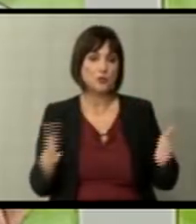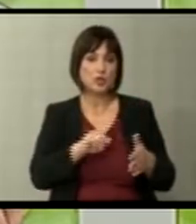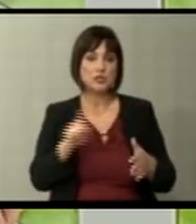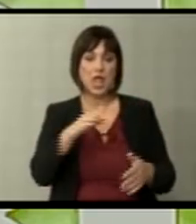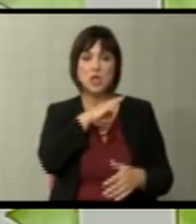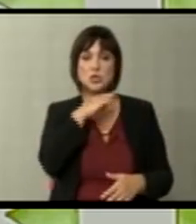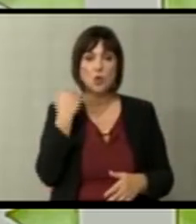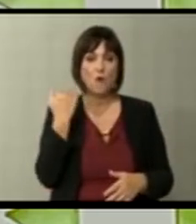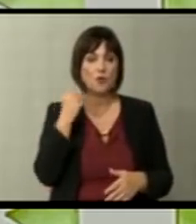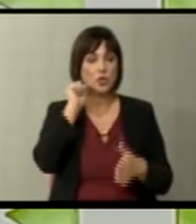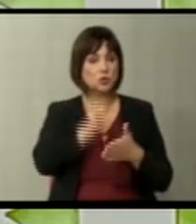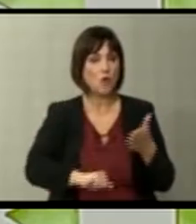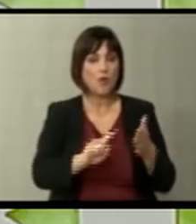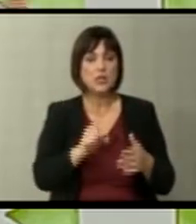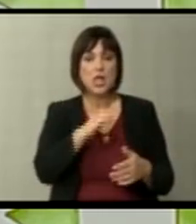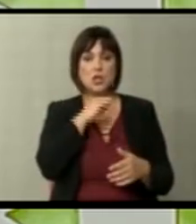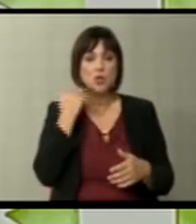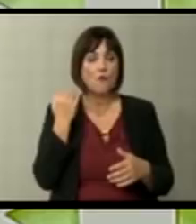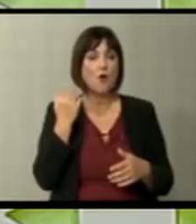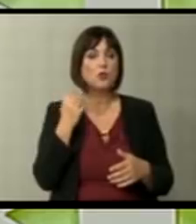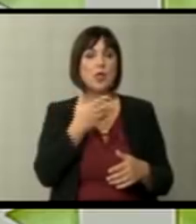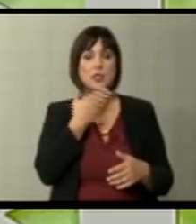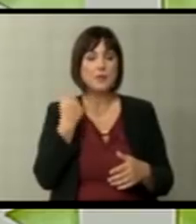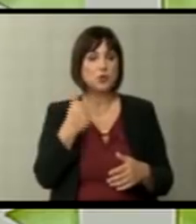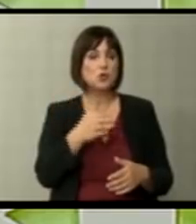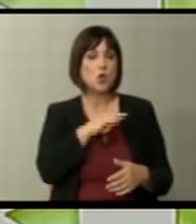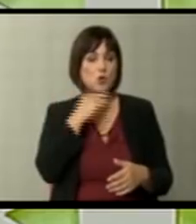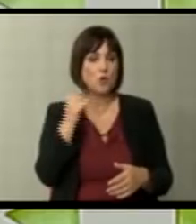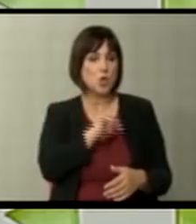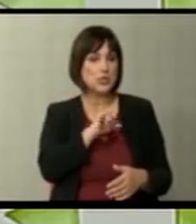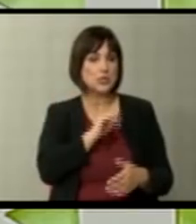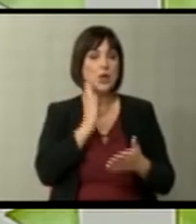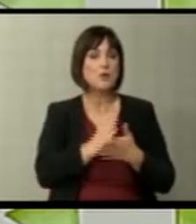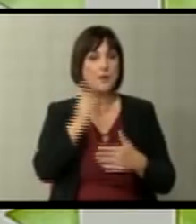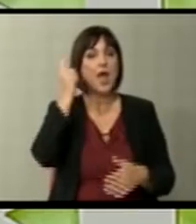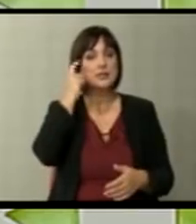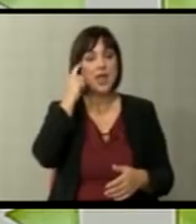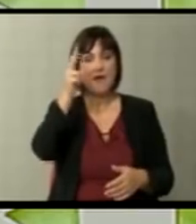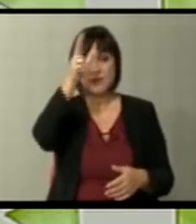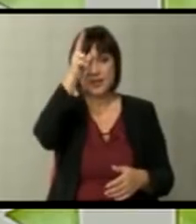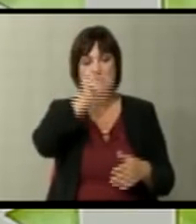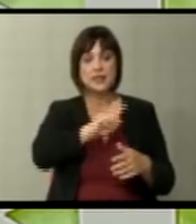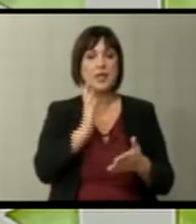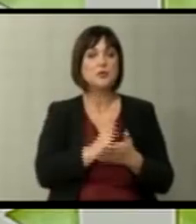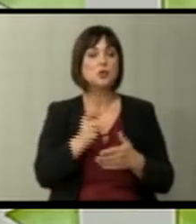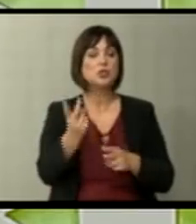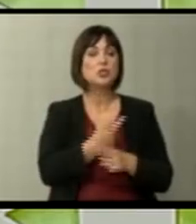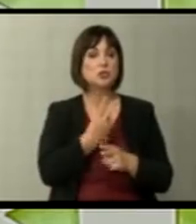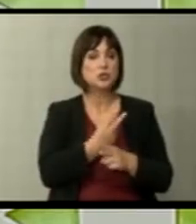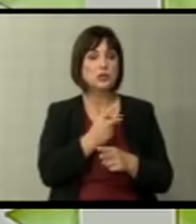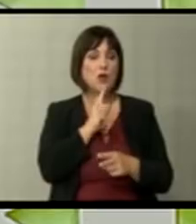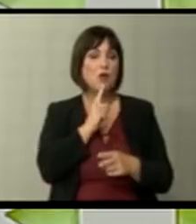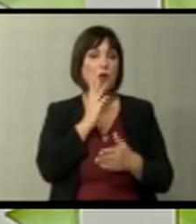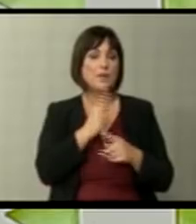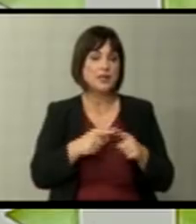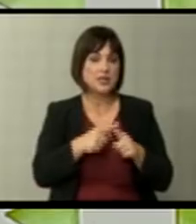е доволно ригидна, не е доволно строга, нема доволно интерес. Мегуто, исто така мора да бидеме свесни дека Франција не беше од тие земји кои што